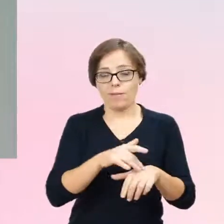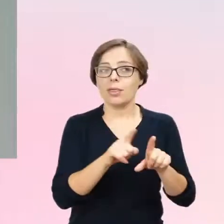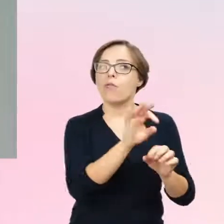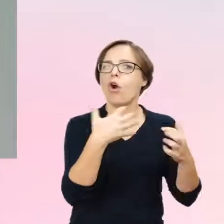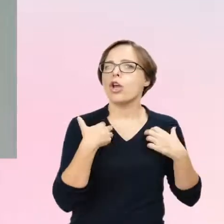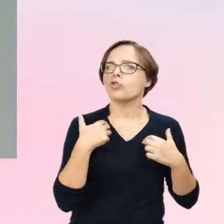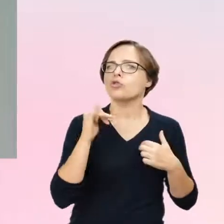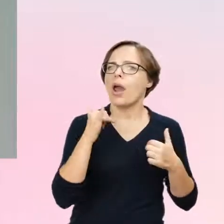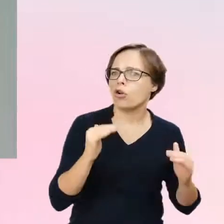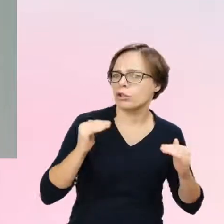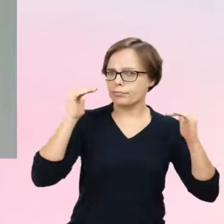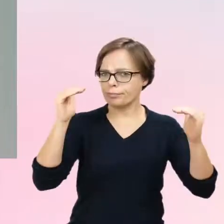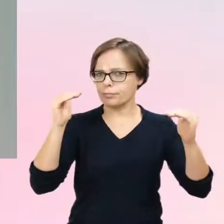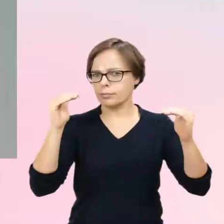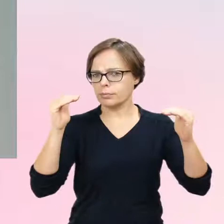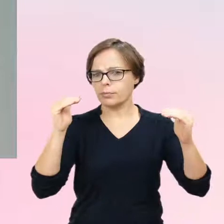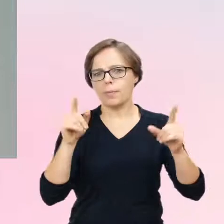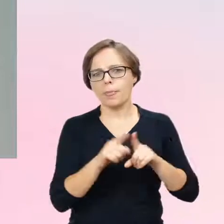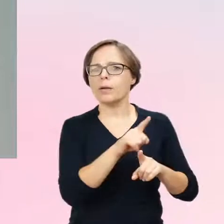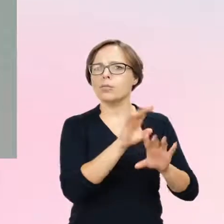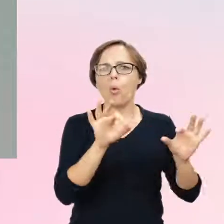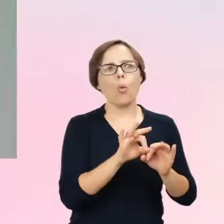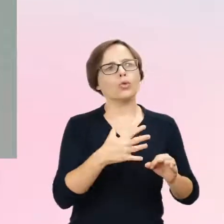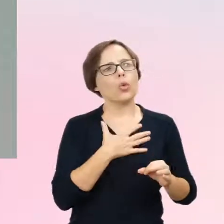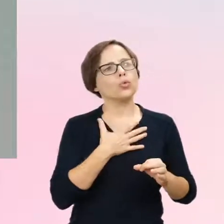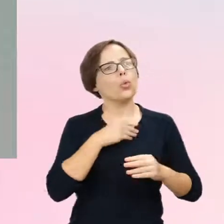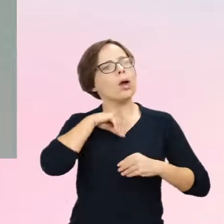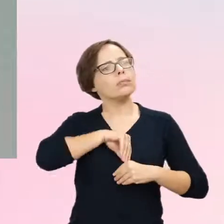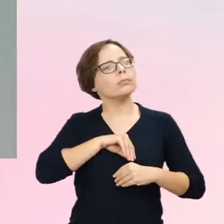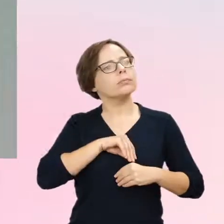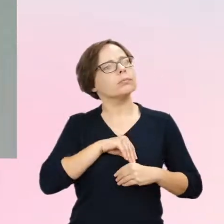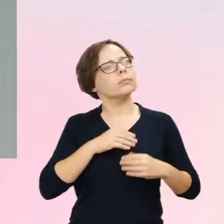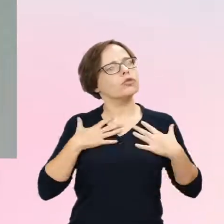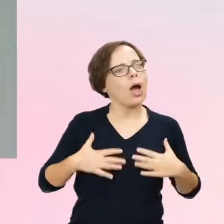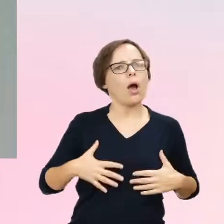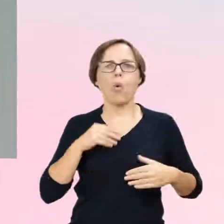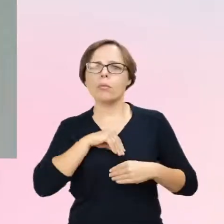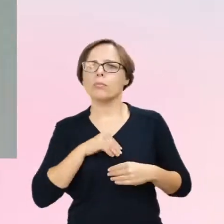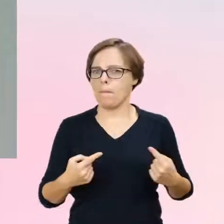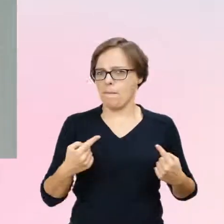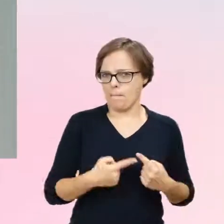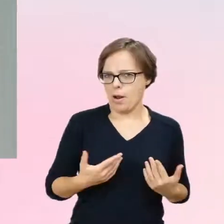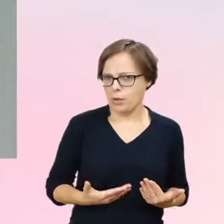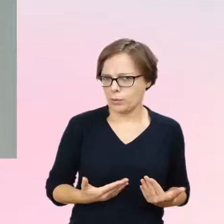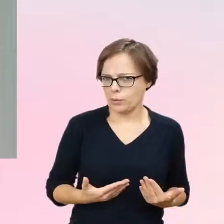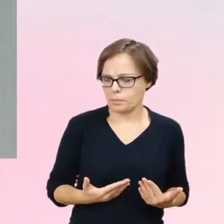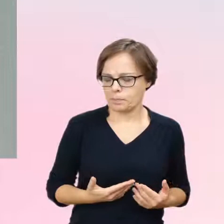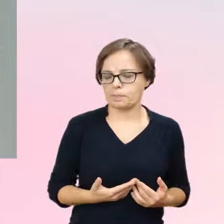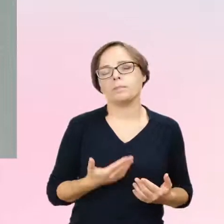życia i takiego przeżywania siebie, tak? Więc to często są to subiektywne